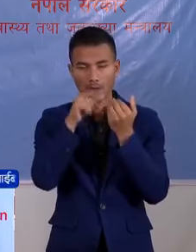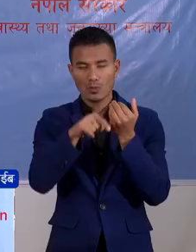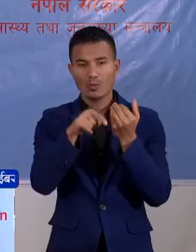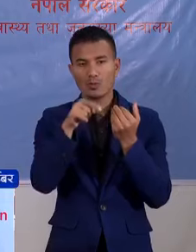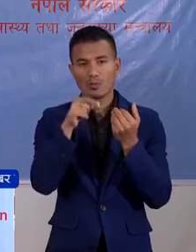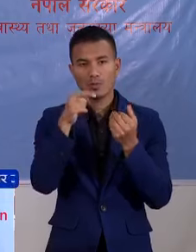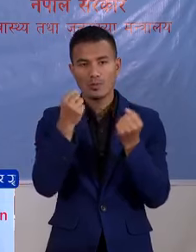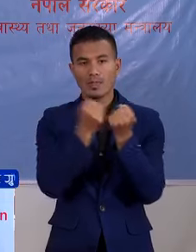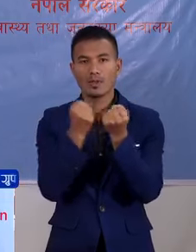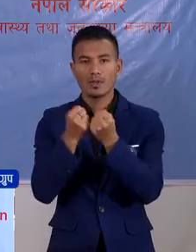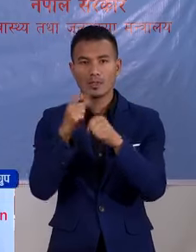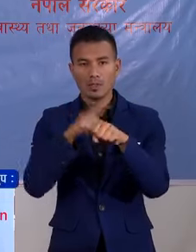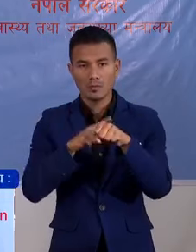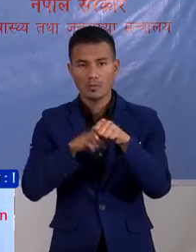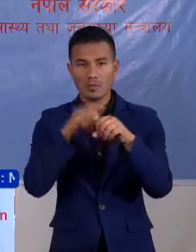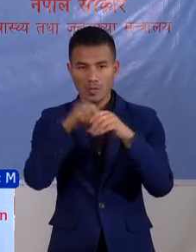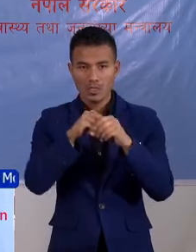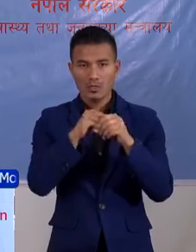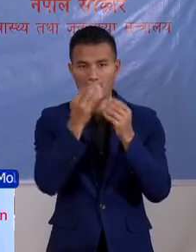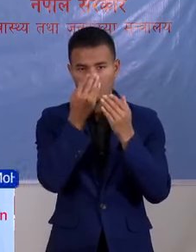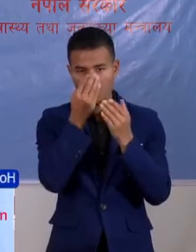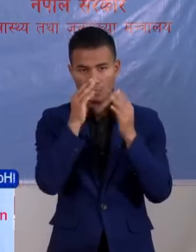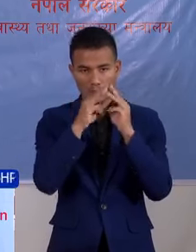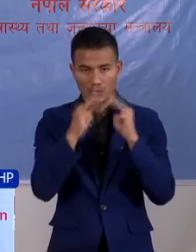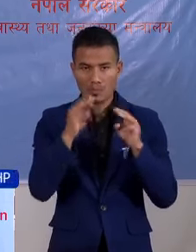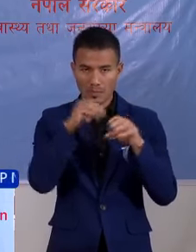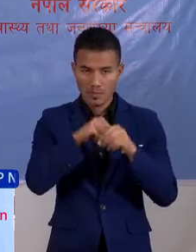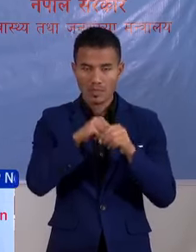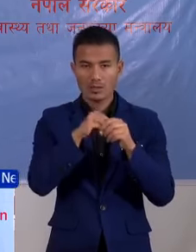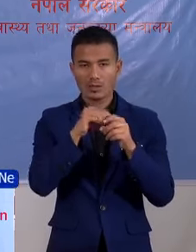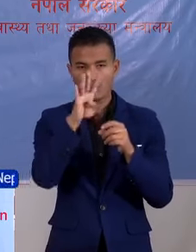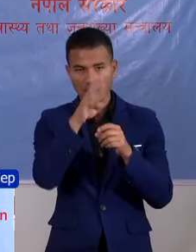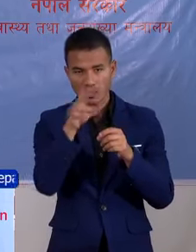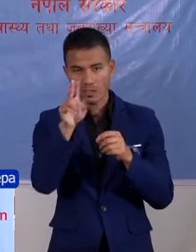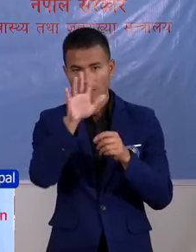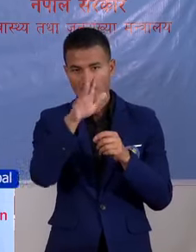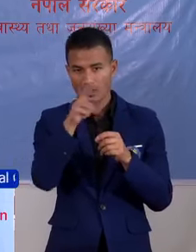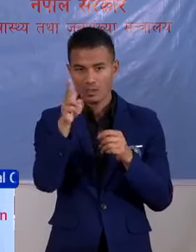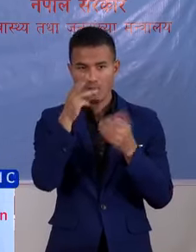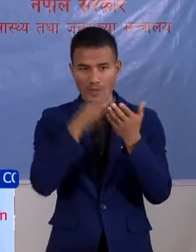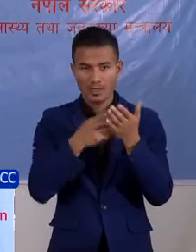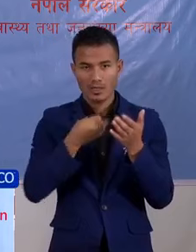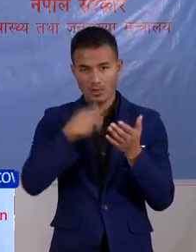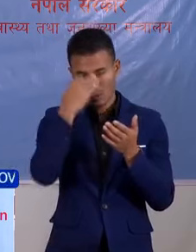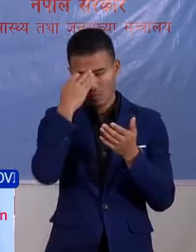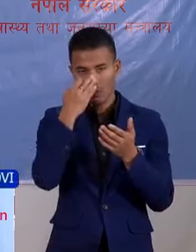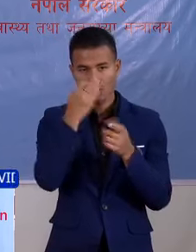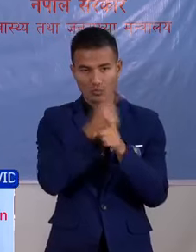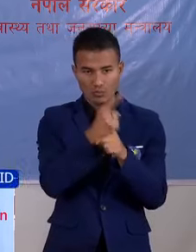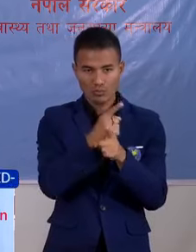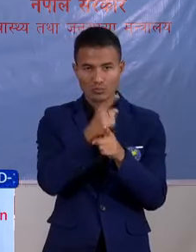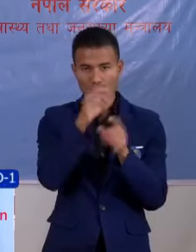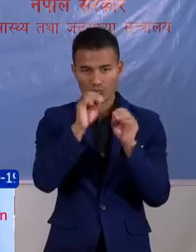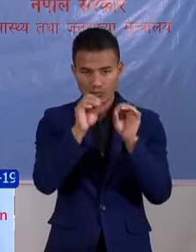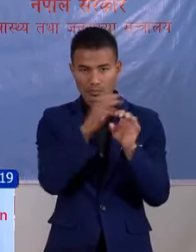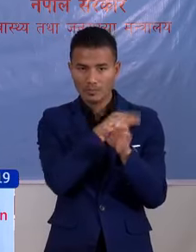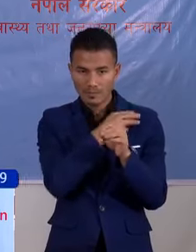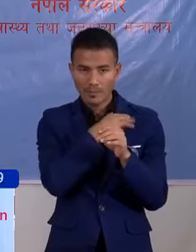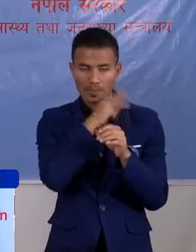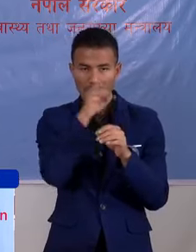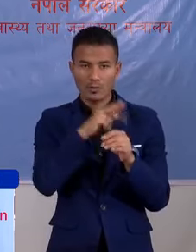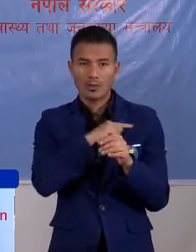समतर करसे